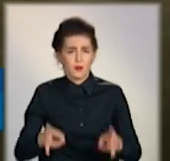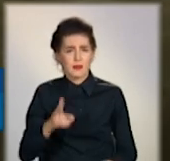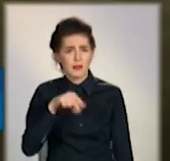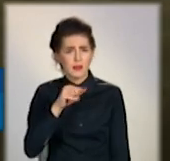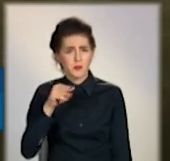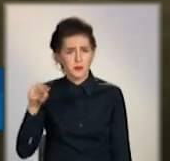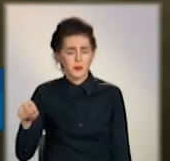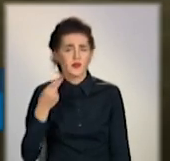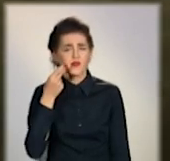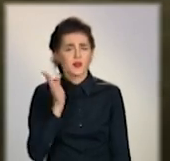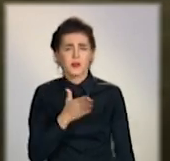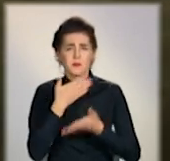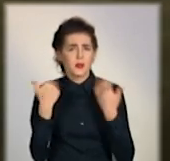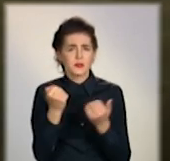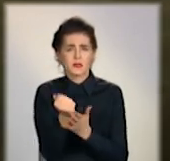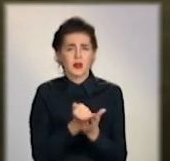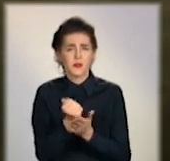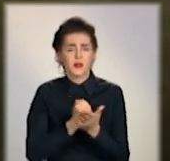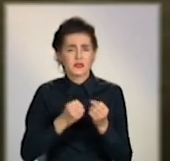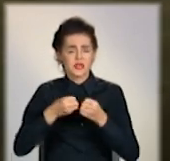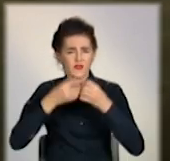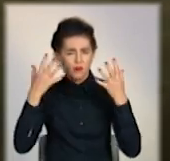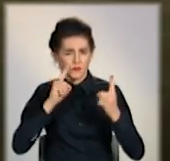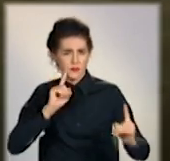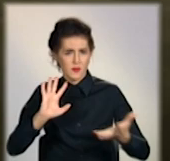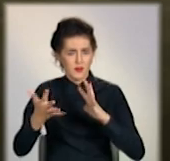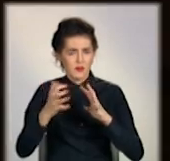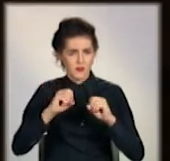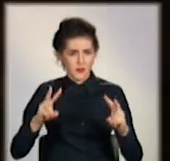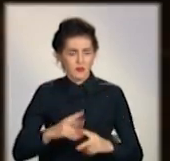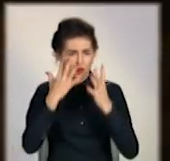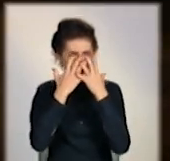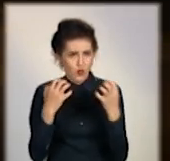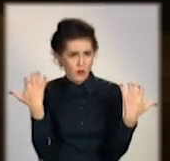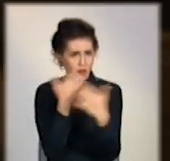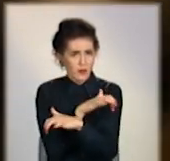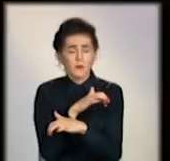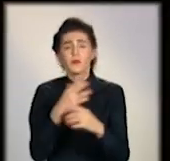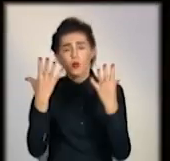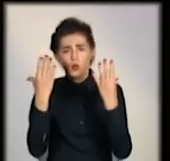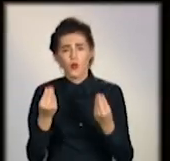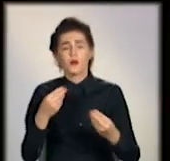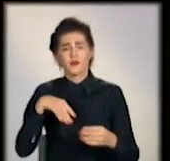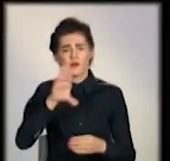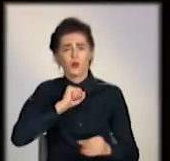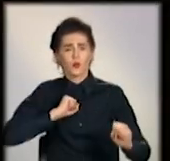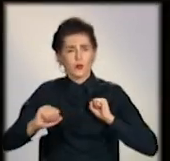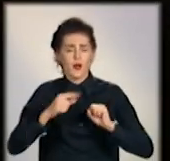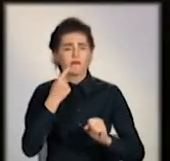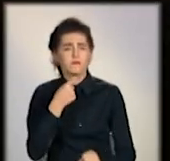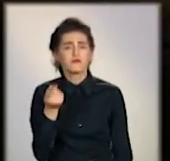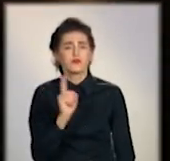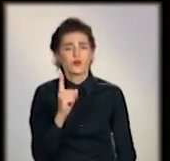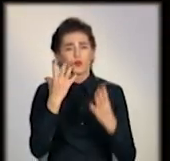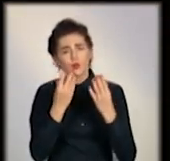як правило, не мали при собі світлоповертаючі предмети. А днями уряд зобов'язав пішоходів у темний час